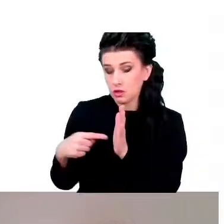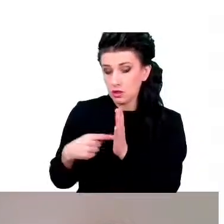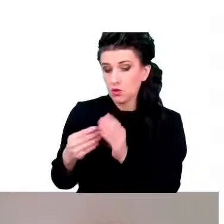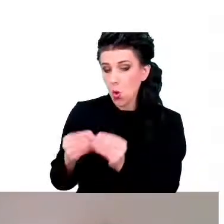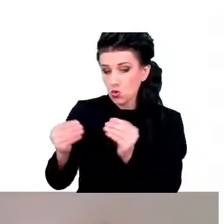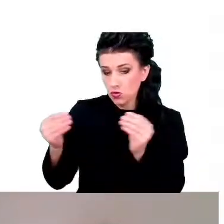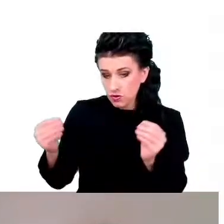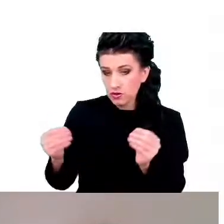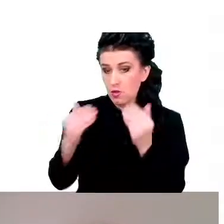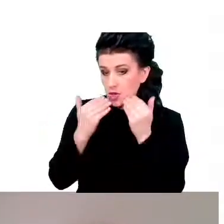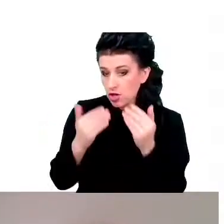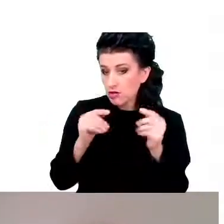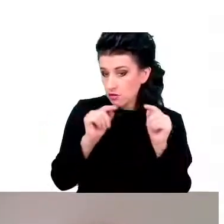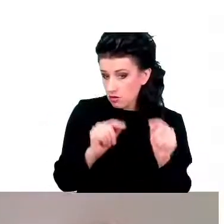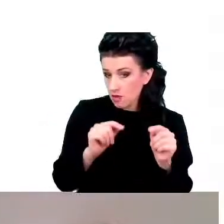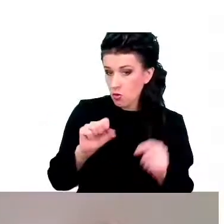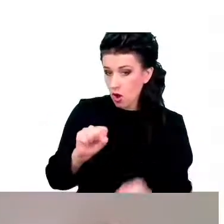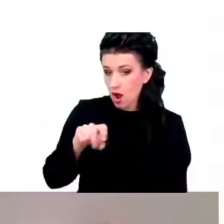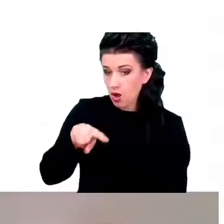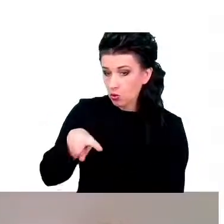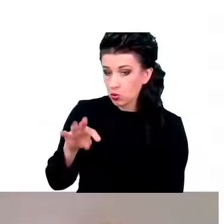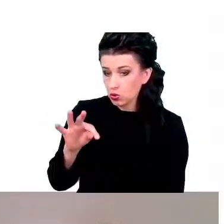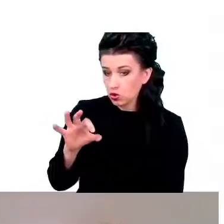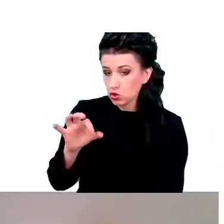autofagia, która,